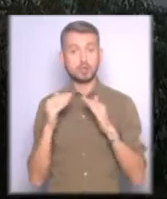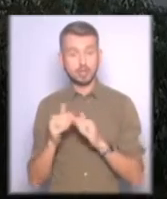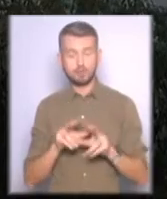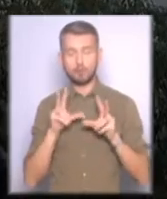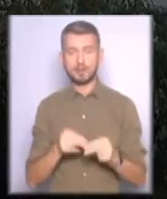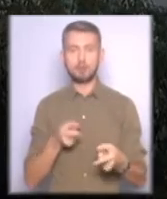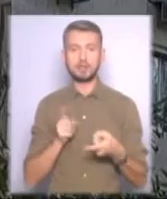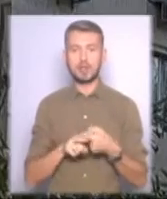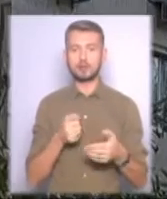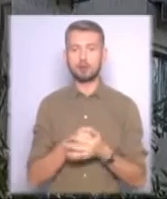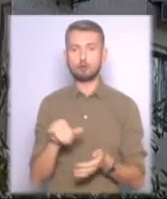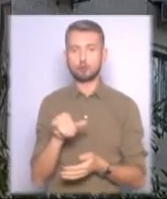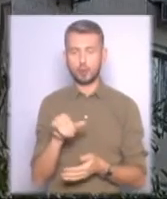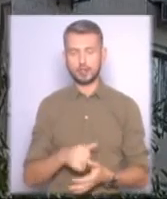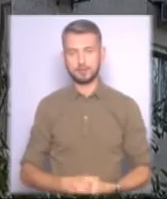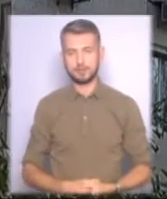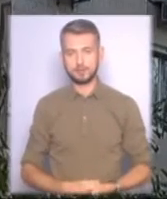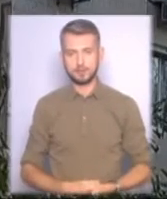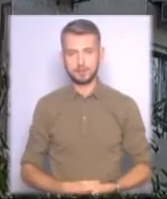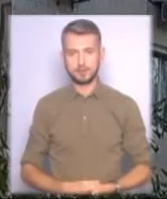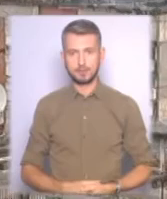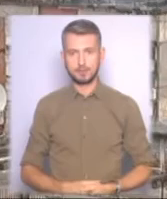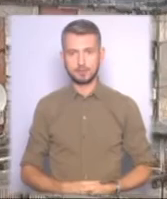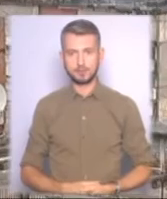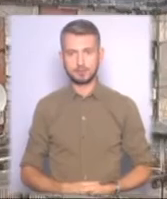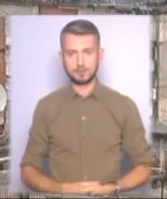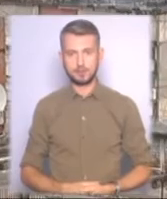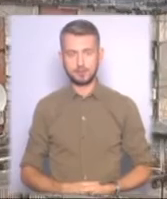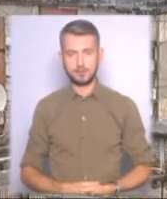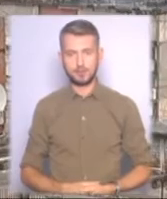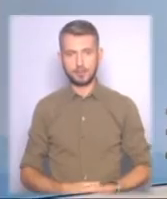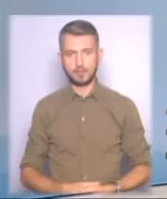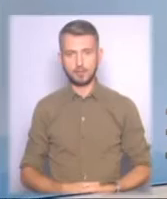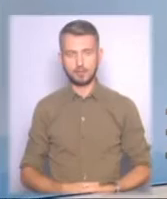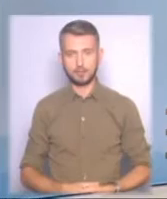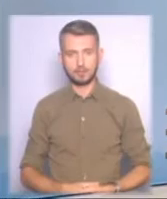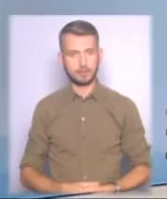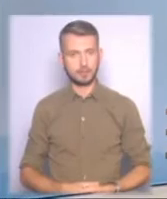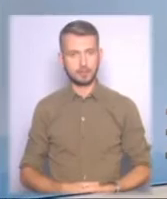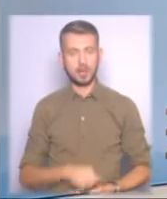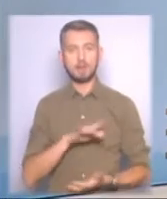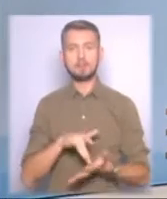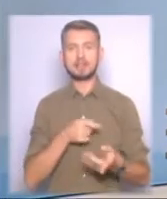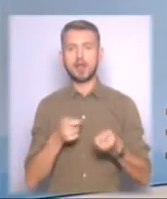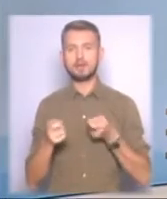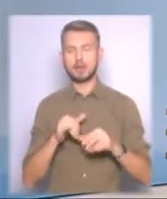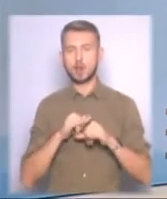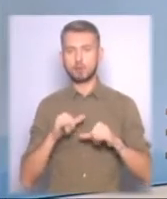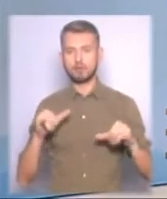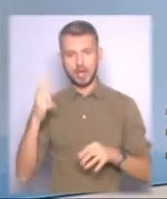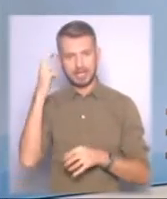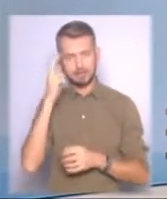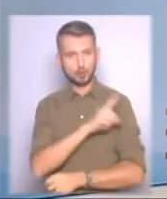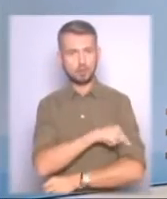'єднати вже до суботи. Віталій Дрячук, Михайло Євтигнеєв, телеканал Київ. Міська влада розвиває київську